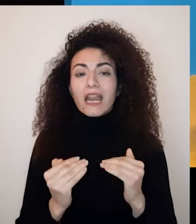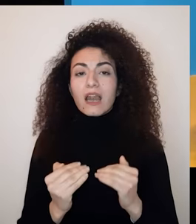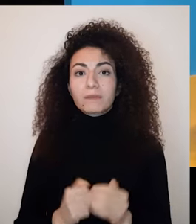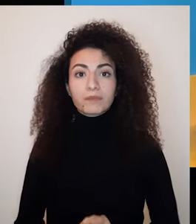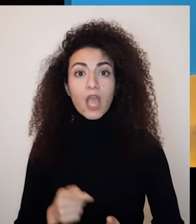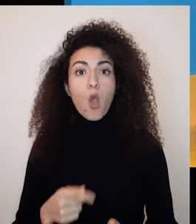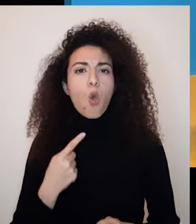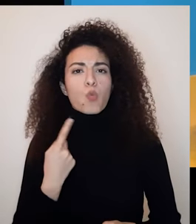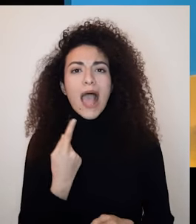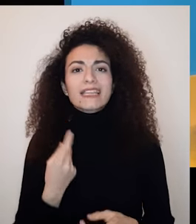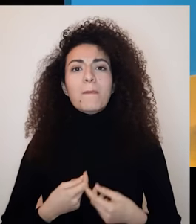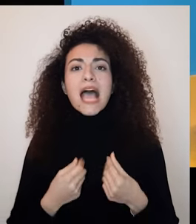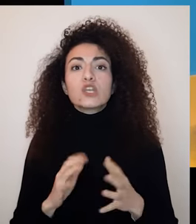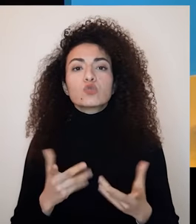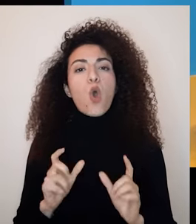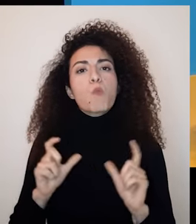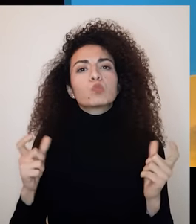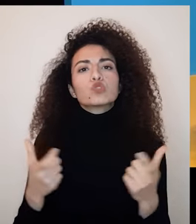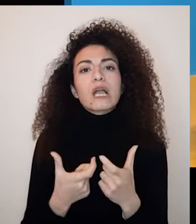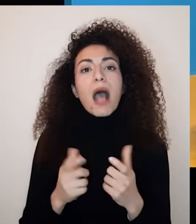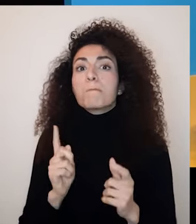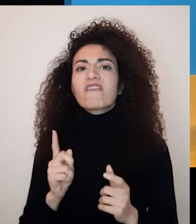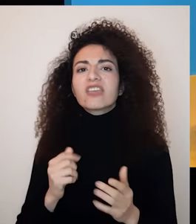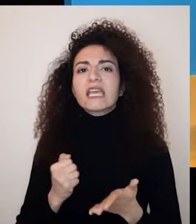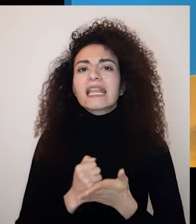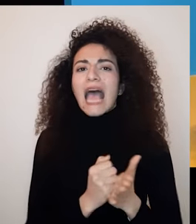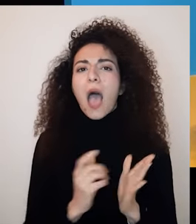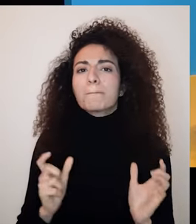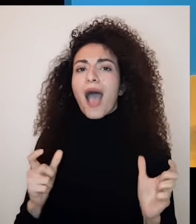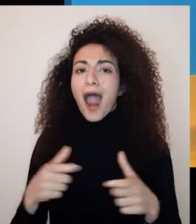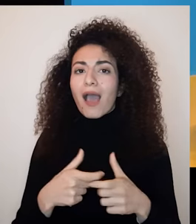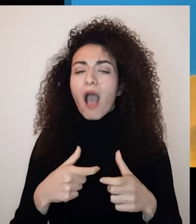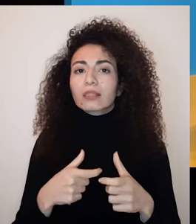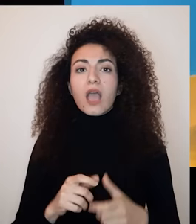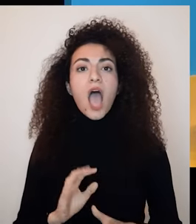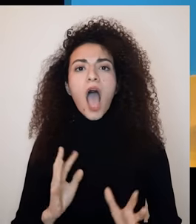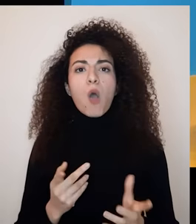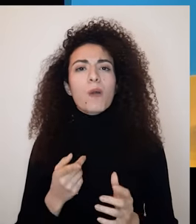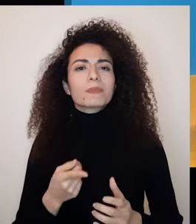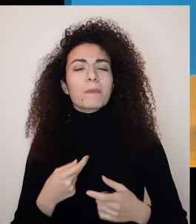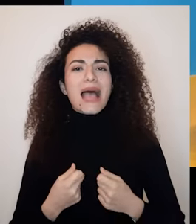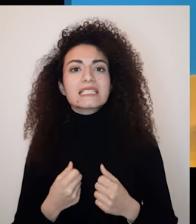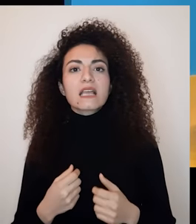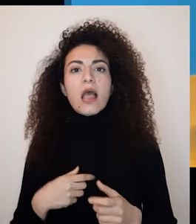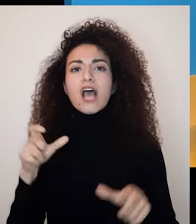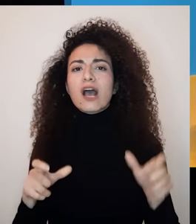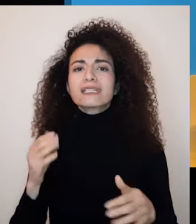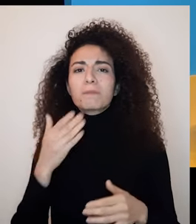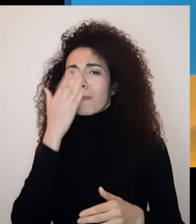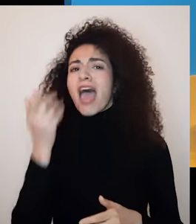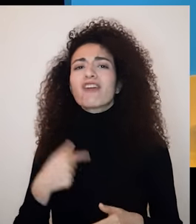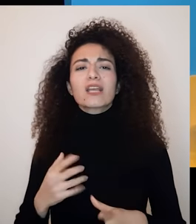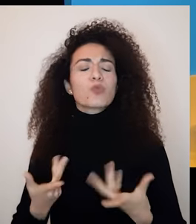يكون مصدر شعور الوحدة ناتج إما عن إنعزال مجتمع وغياب علاقات أو متعلق بالشعور إنه ما حدا بيفهم